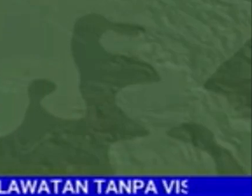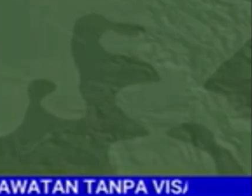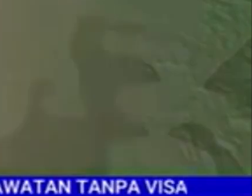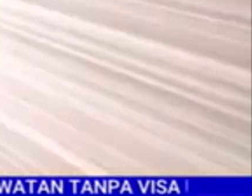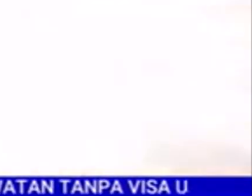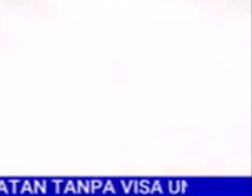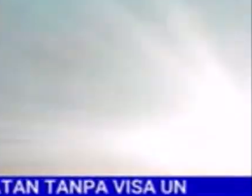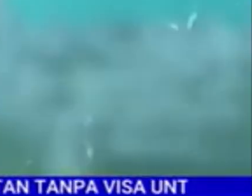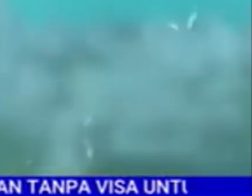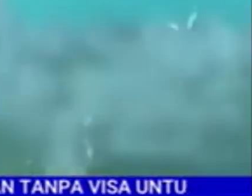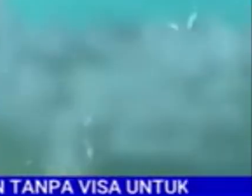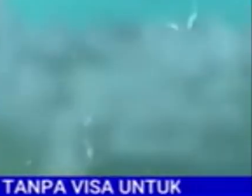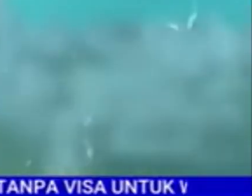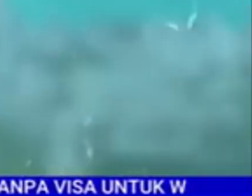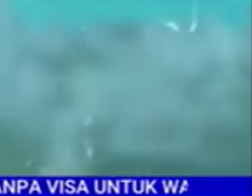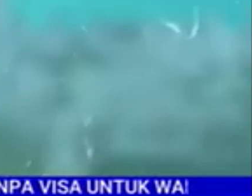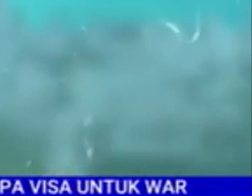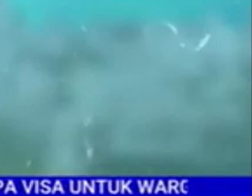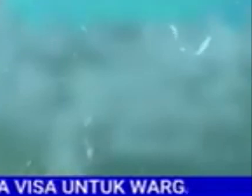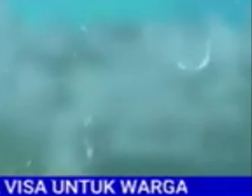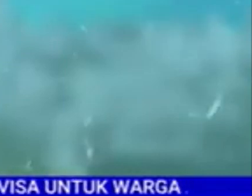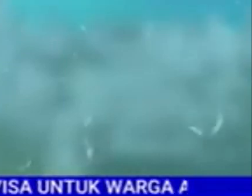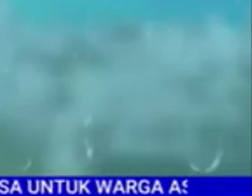Terima telah menonton!